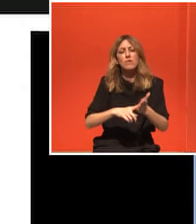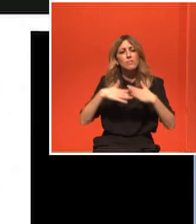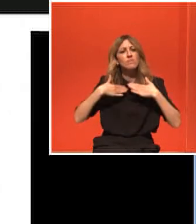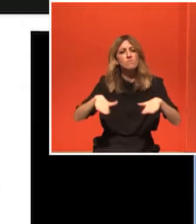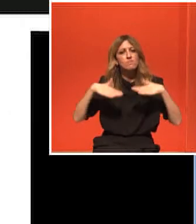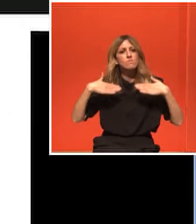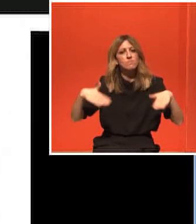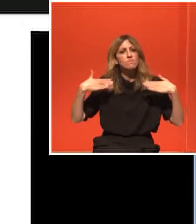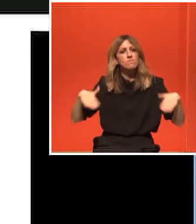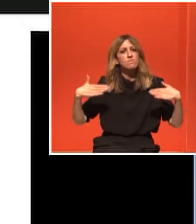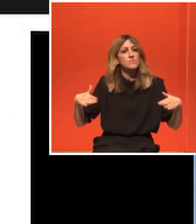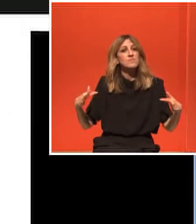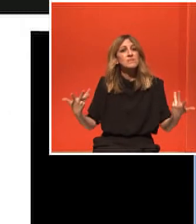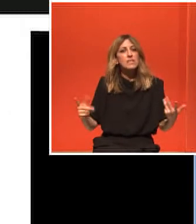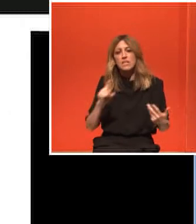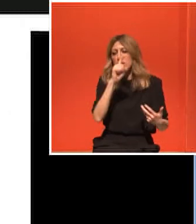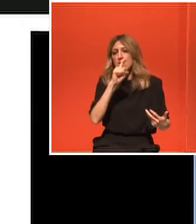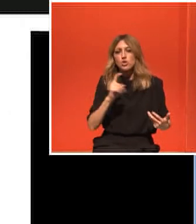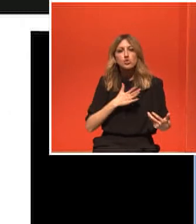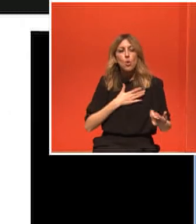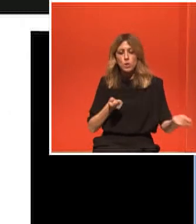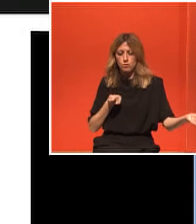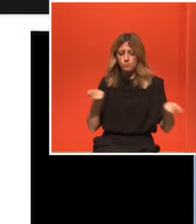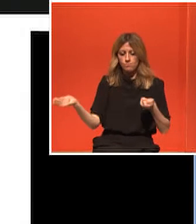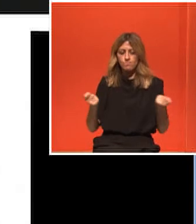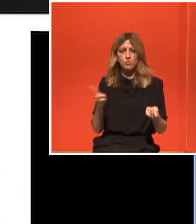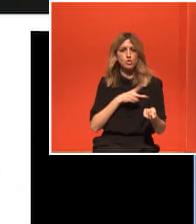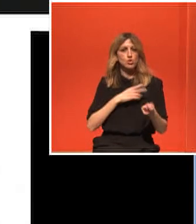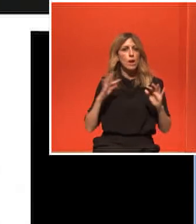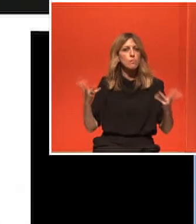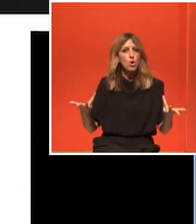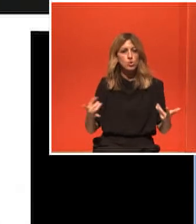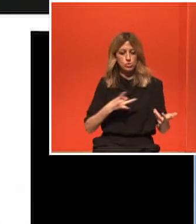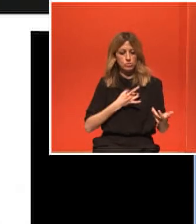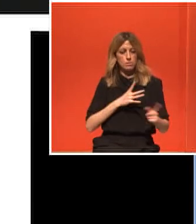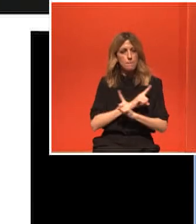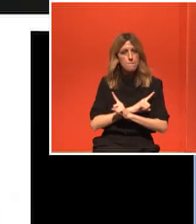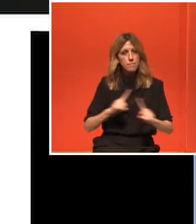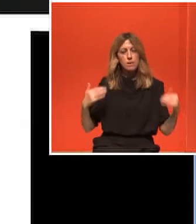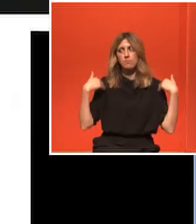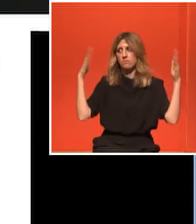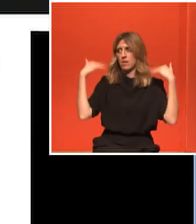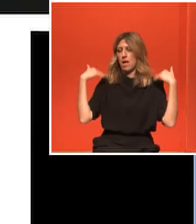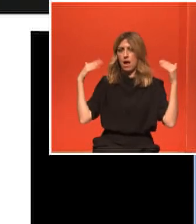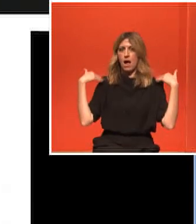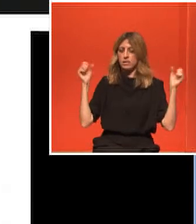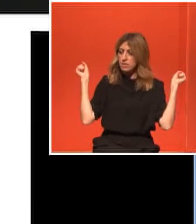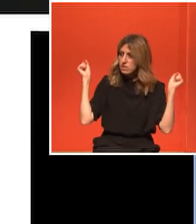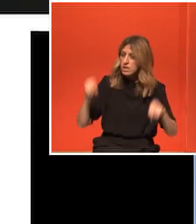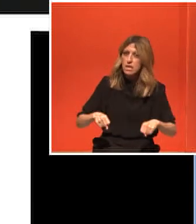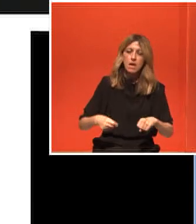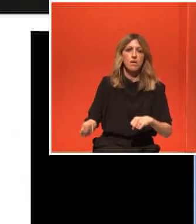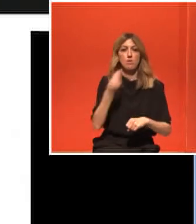τι σημαίνει διαχείριση στρες. Τι σημαίνει άσκηση. Τι σημαίνει διατροφή. Και εγώ τουλάχιστον αισθάνομαι πολύ